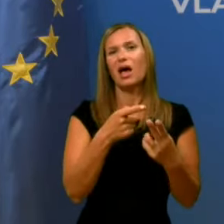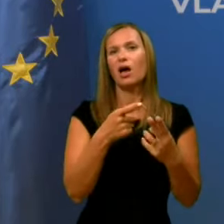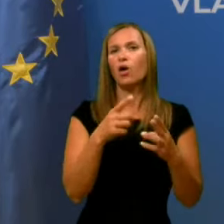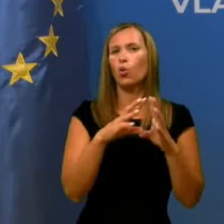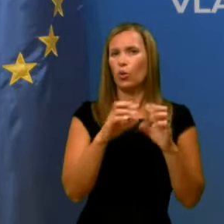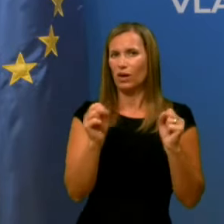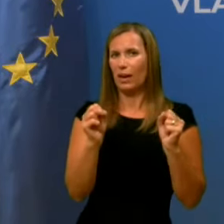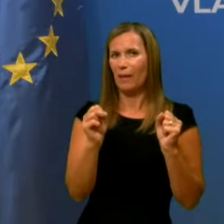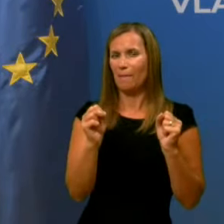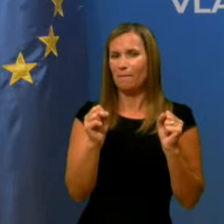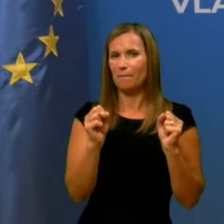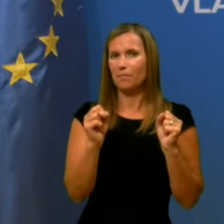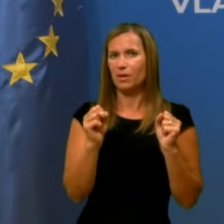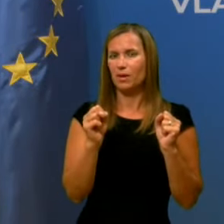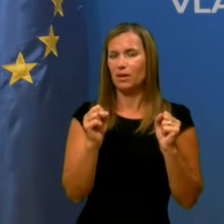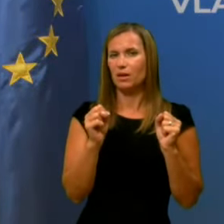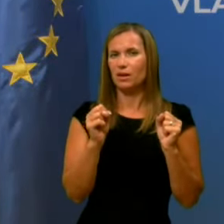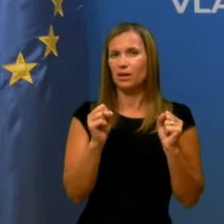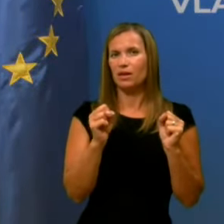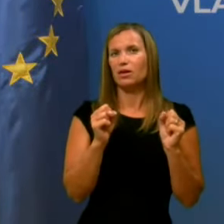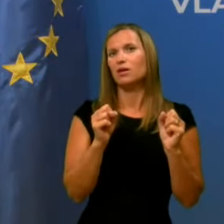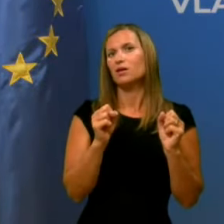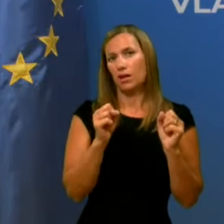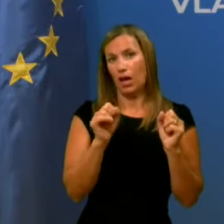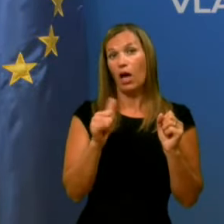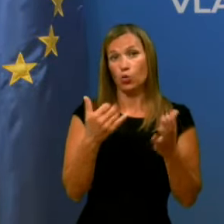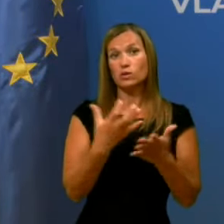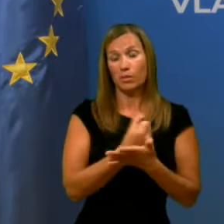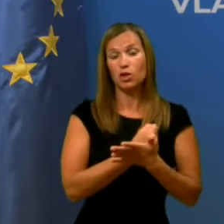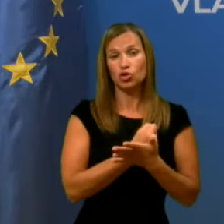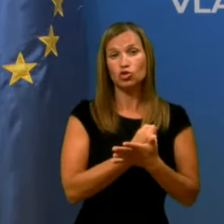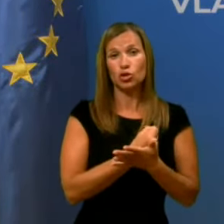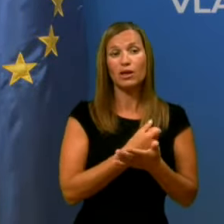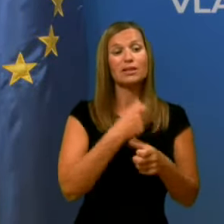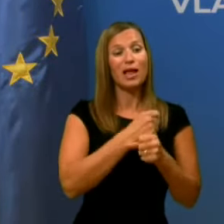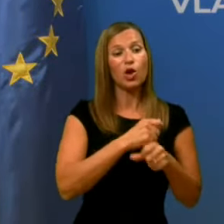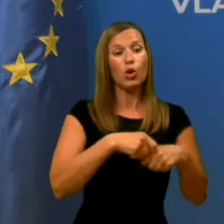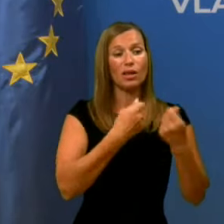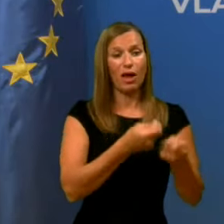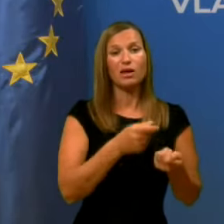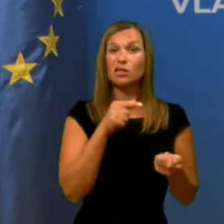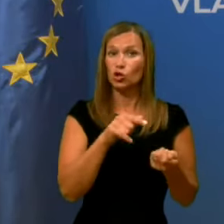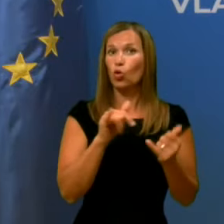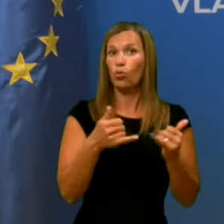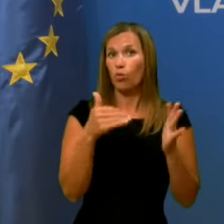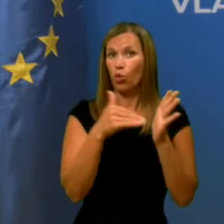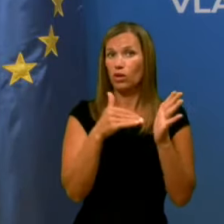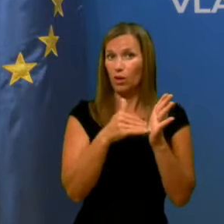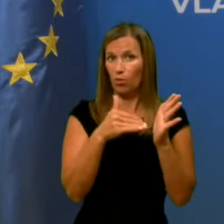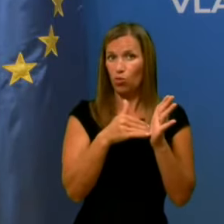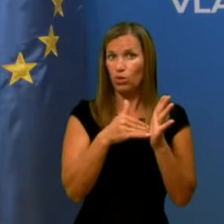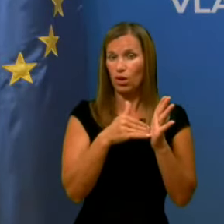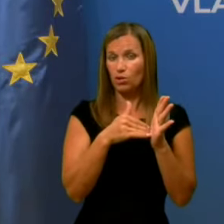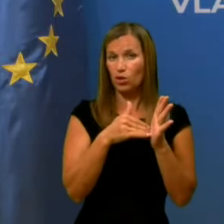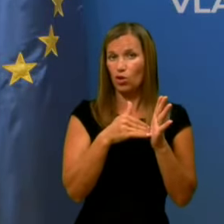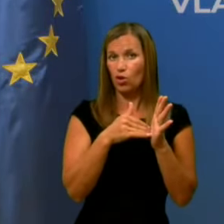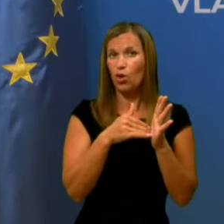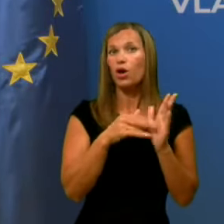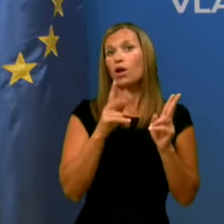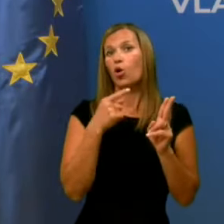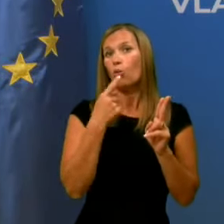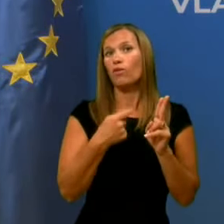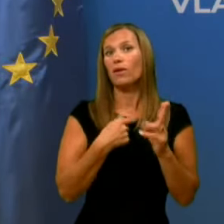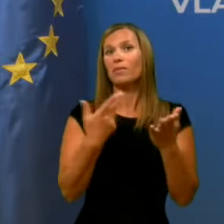uspešen, da ga delodajalci potrebujejo, namreč, če navedem nekaj